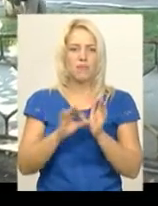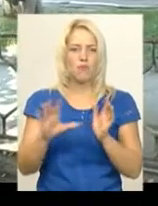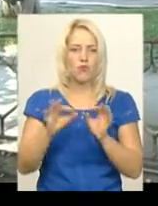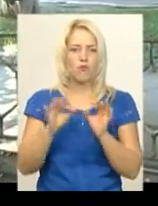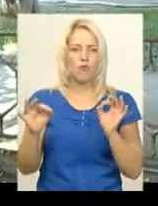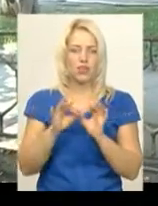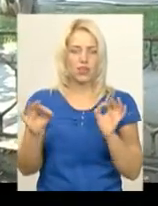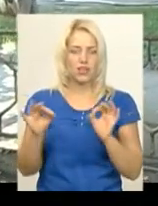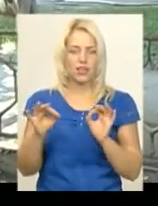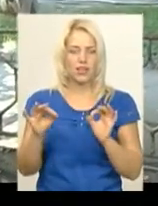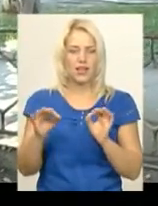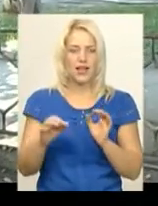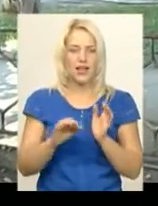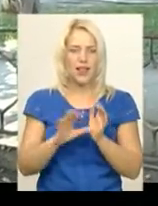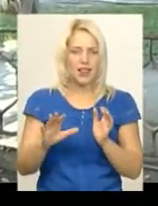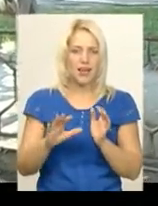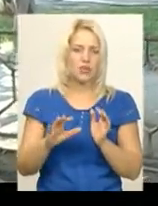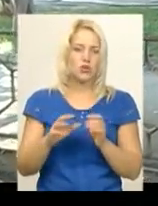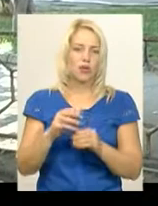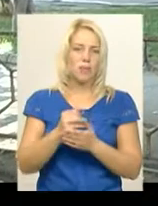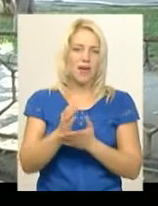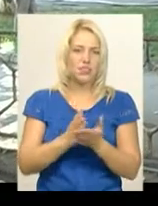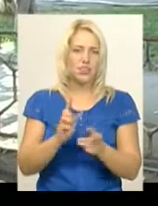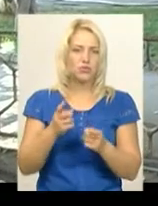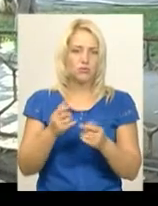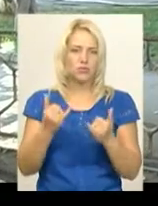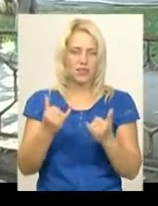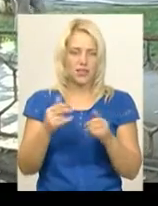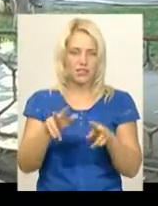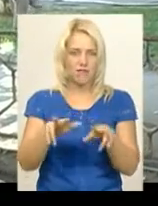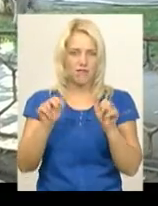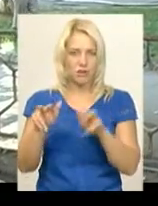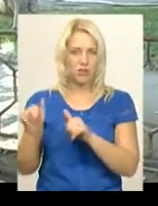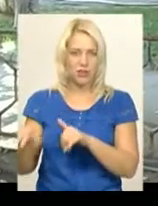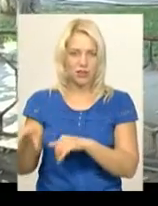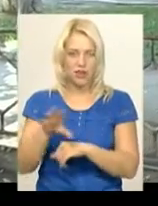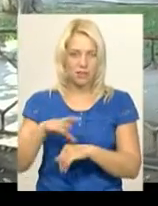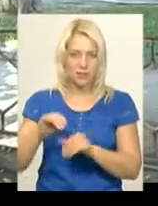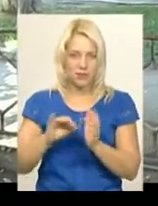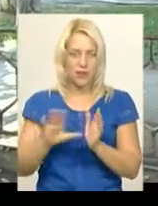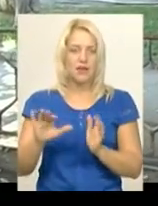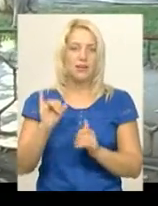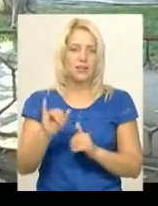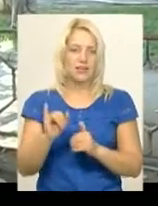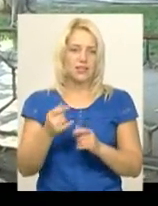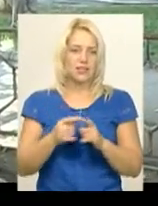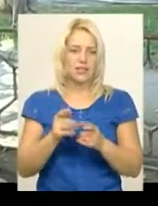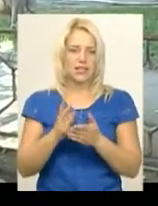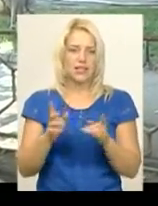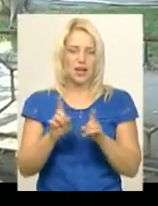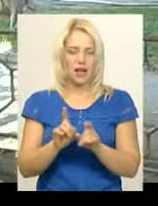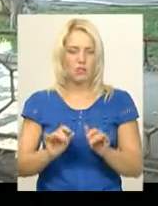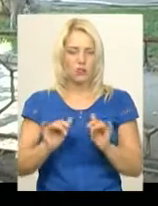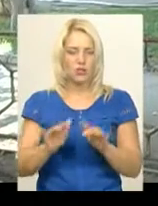електромережі, і тому вона зараз вимкнена, і ми будемо, це є певна процедура,